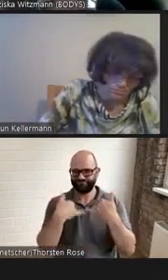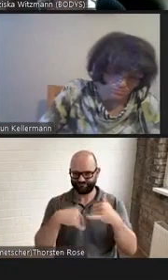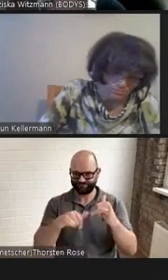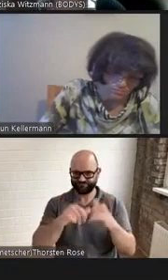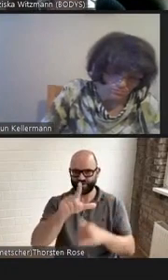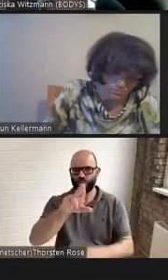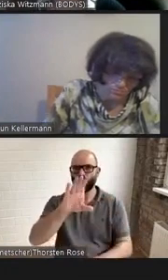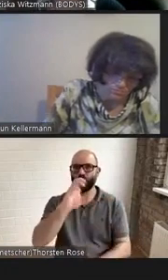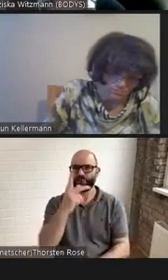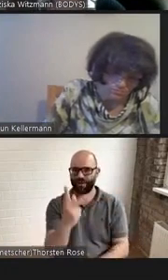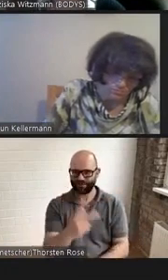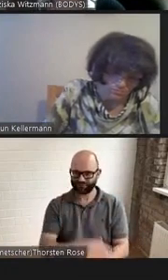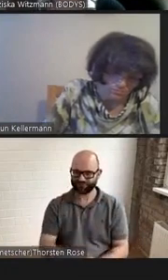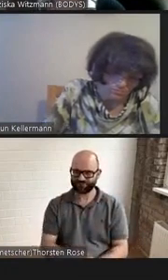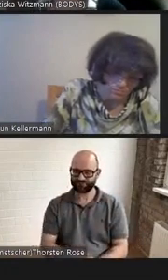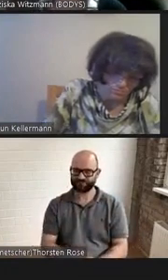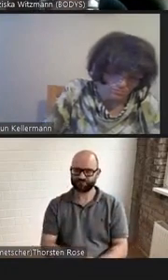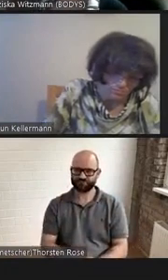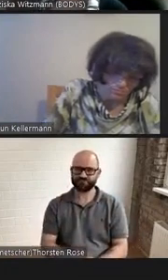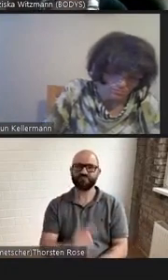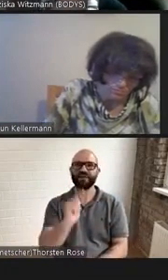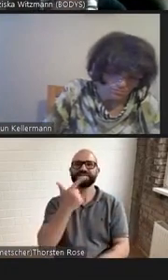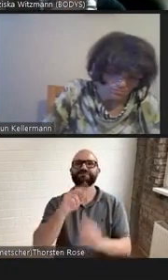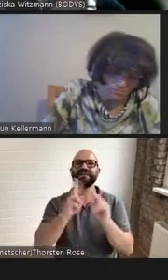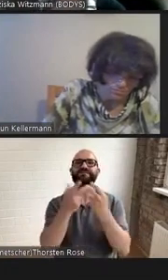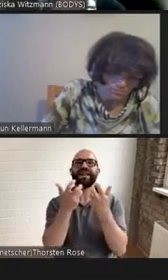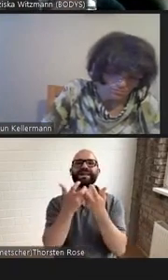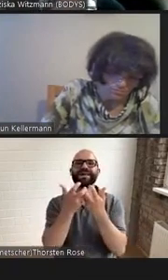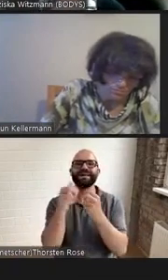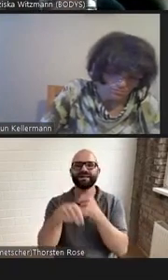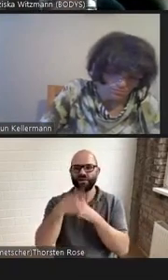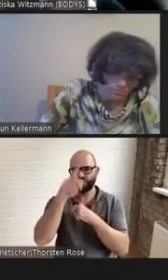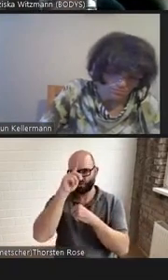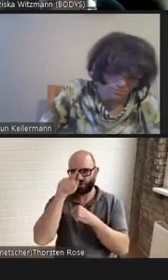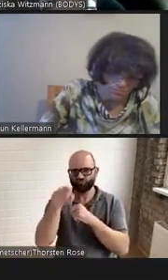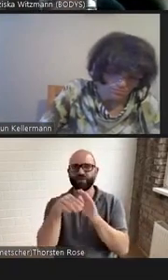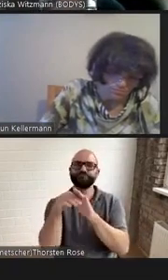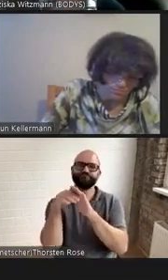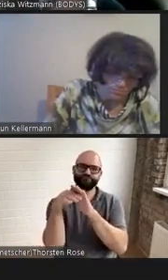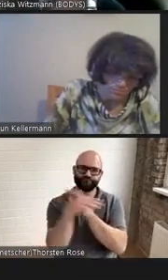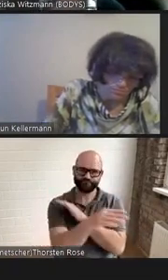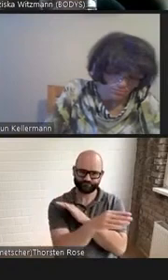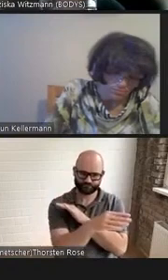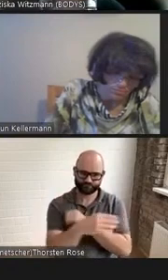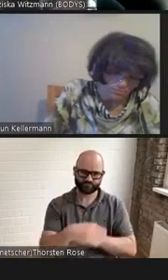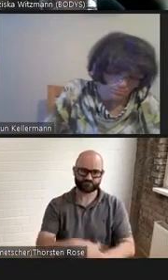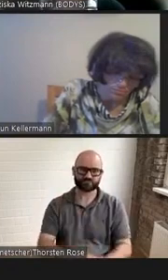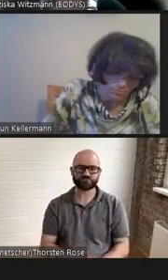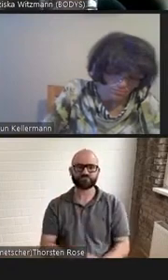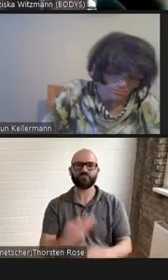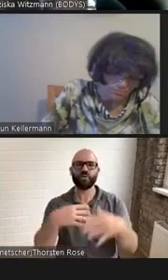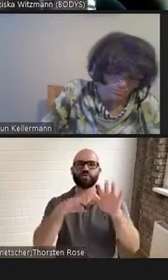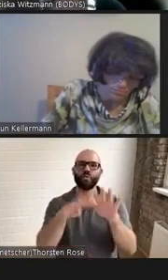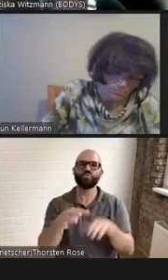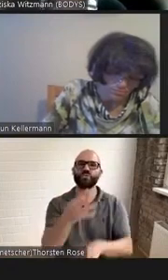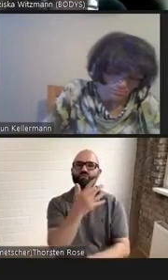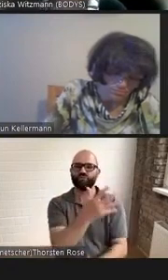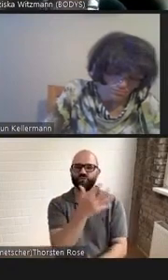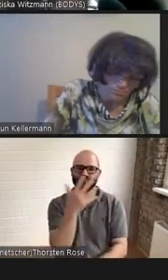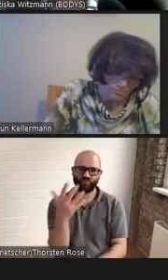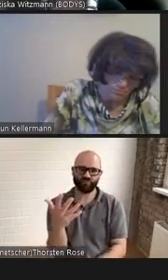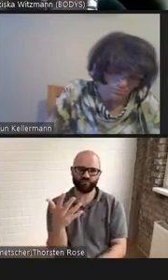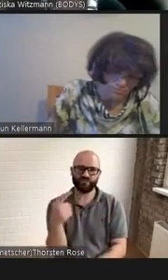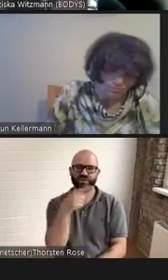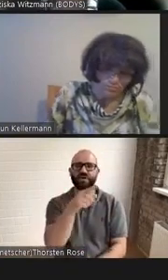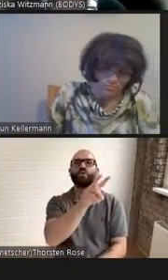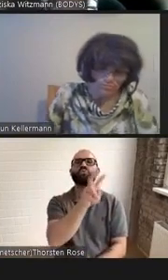im Zweiten Weltkrieg aus Deutschland emigriert, 1955 in